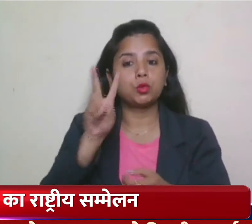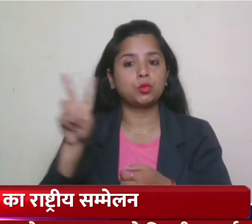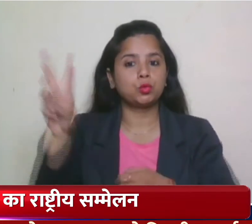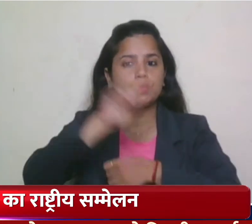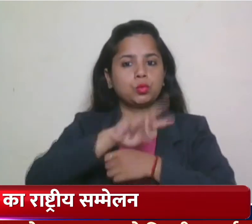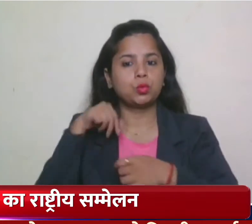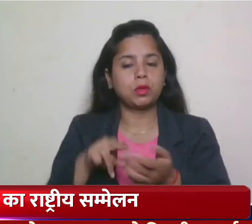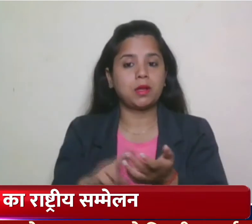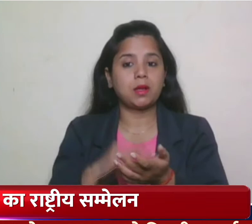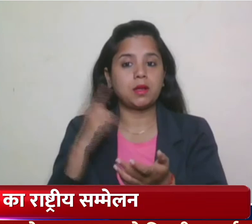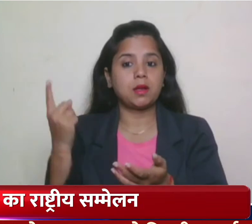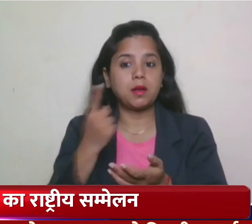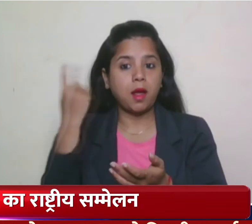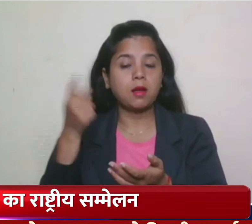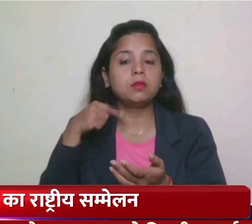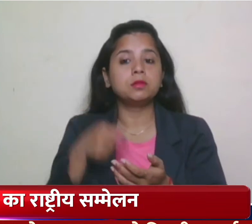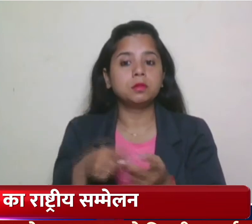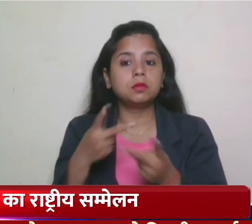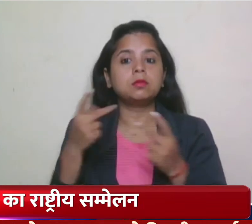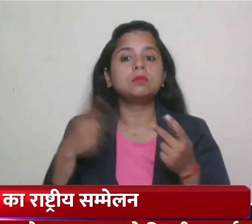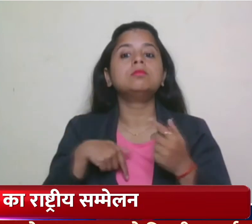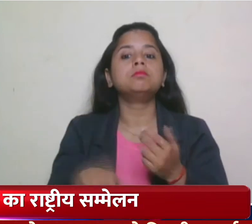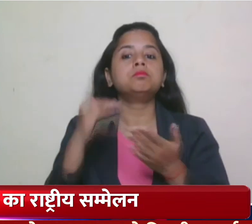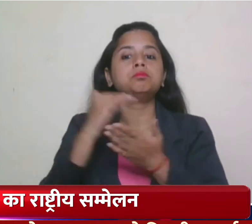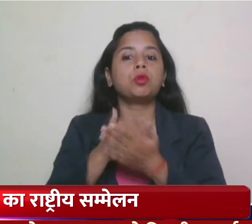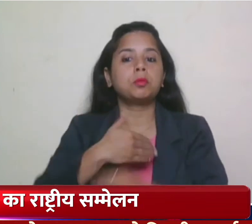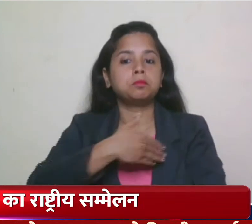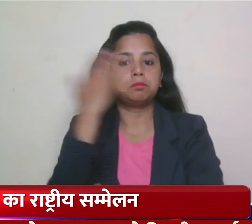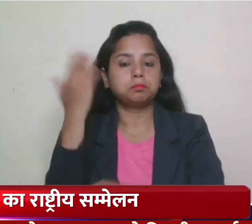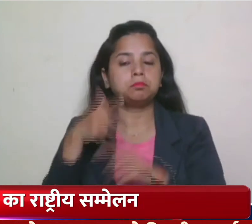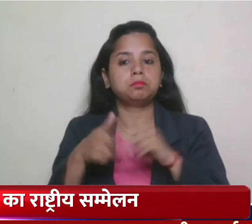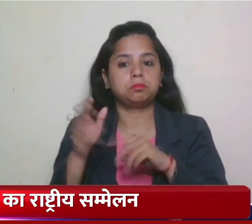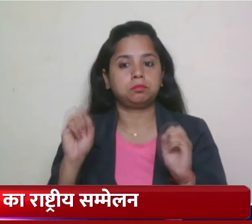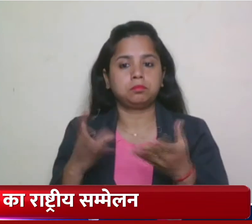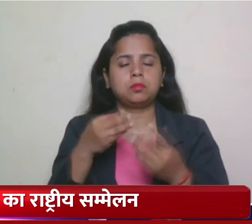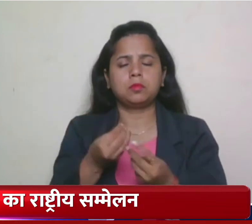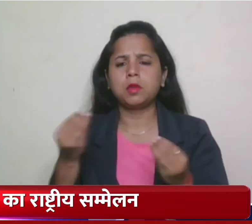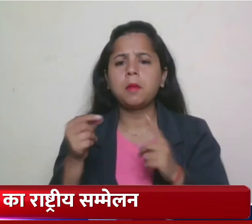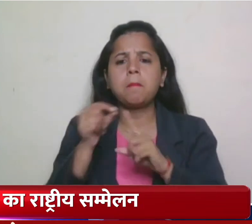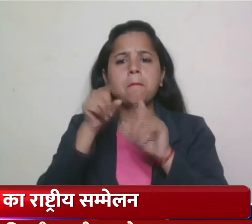सम्मेलन का करेंगे उध्गाटन नीतिकत मामलों पर होगी चर्चा